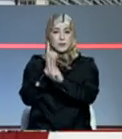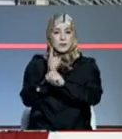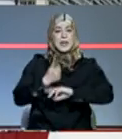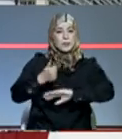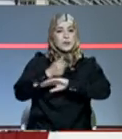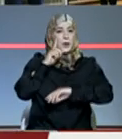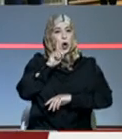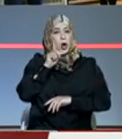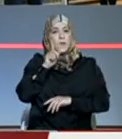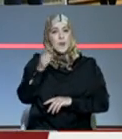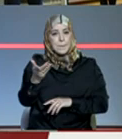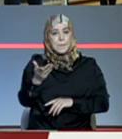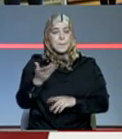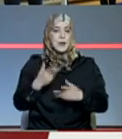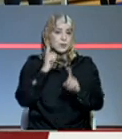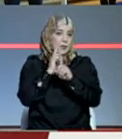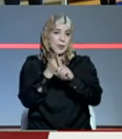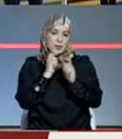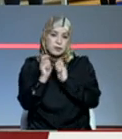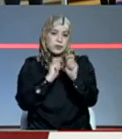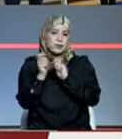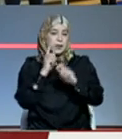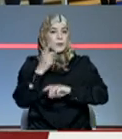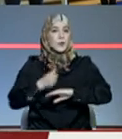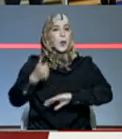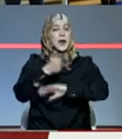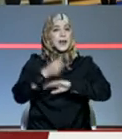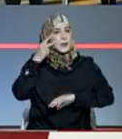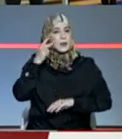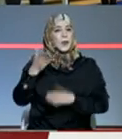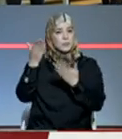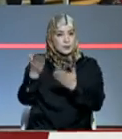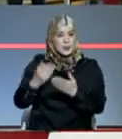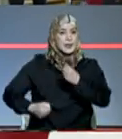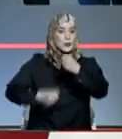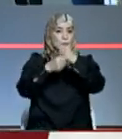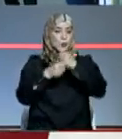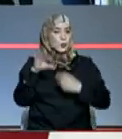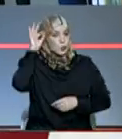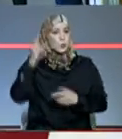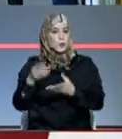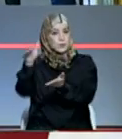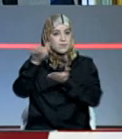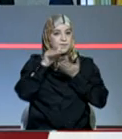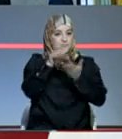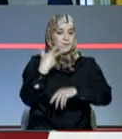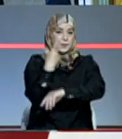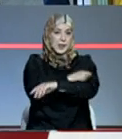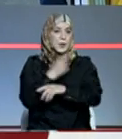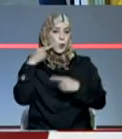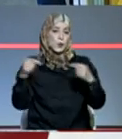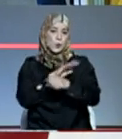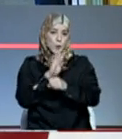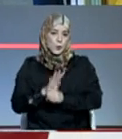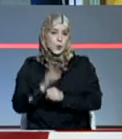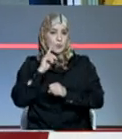المفوضية الأوروبية أرسولا فوندرلاين وادع رئيس الدولة خلال اللقاء إلى دعم جهود تونس في الحصول على اللقاحات ضد فيروس كوفيد-19